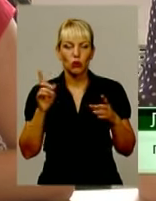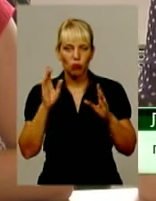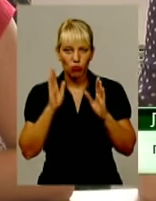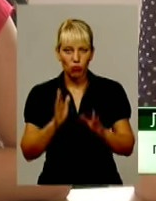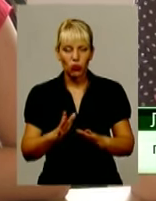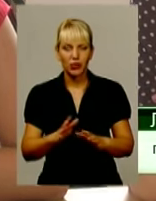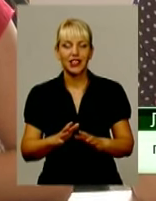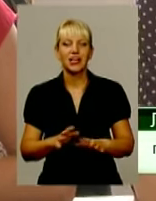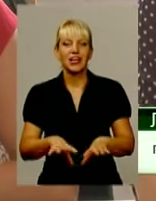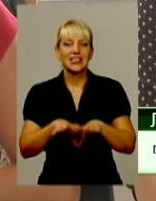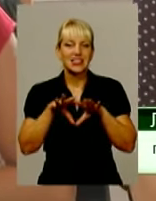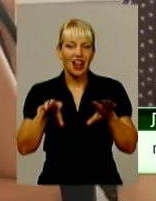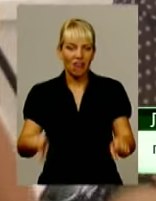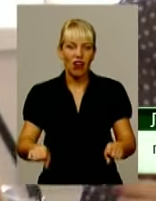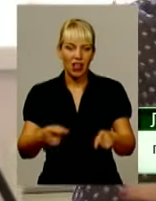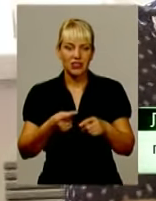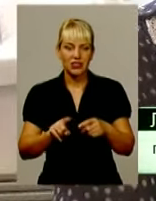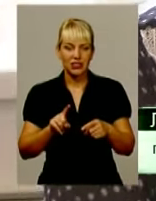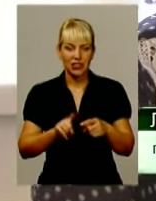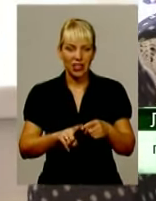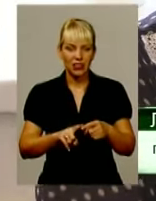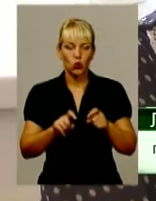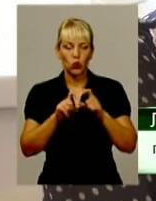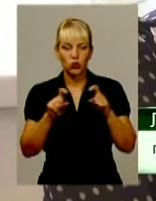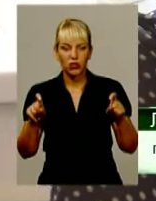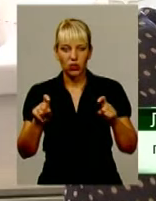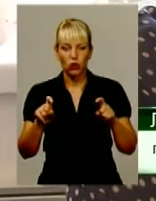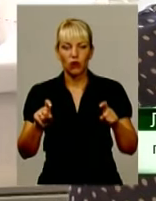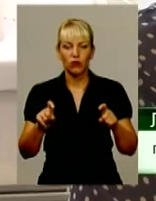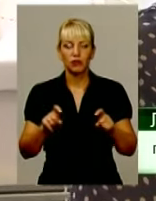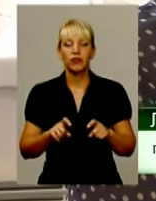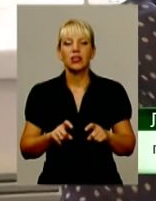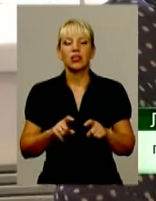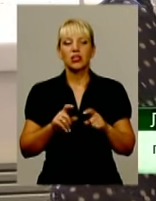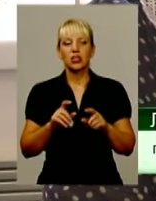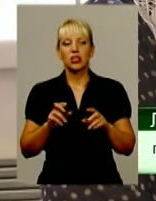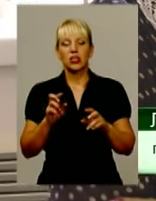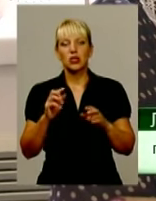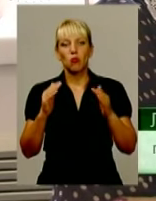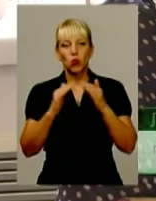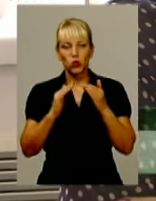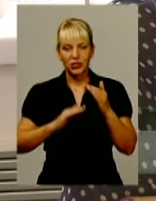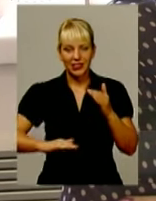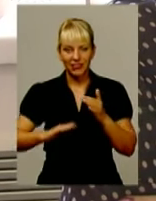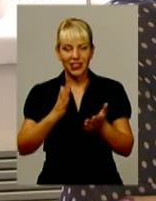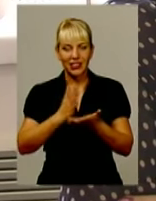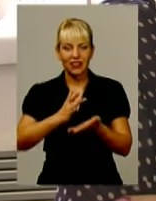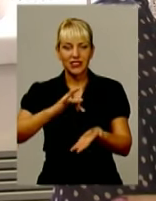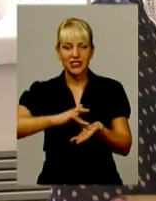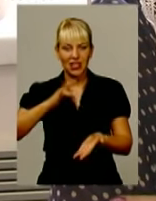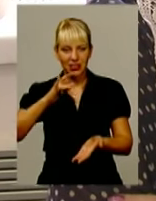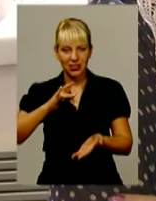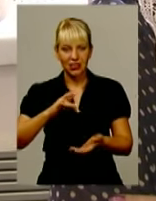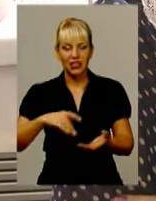установи, що не беруть будівлю, бо будівля знаходиться в центрі.